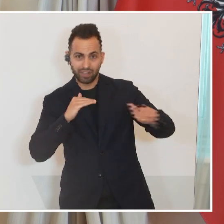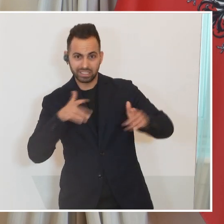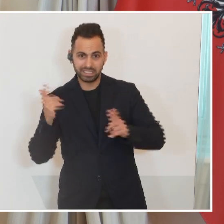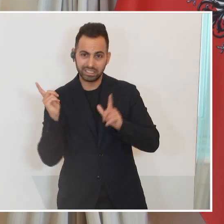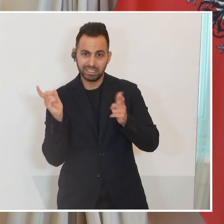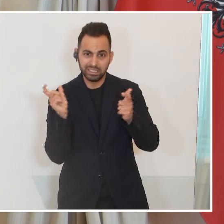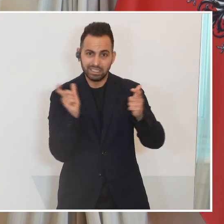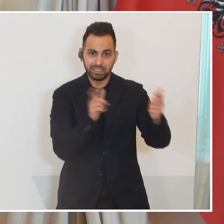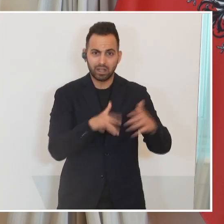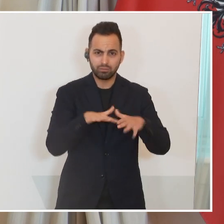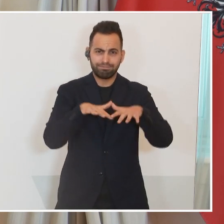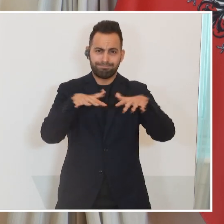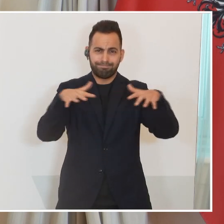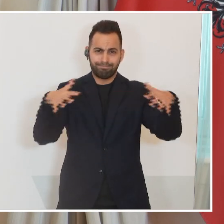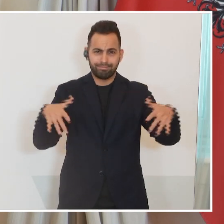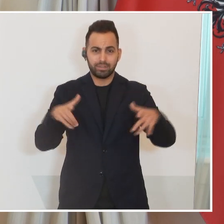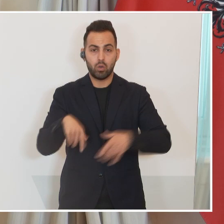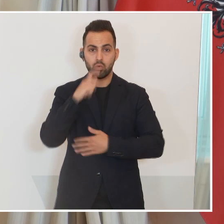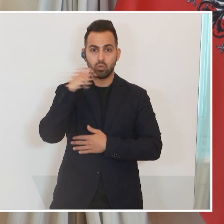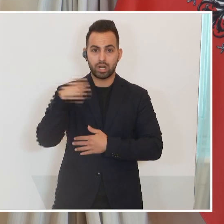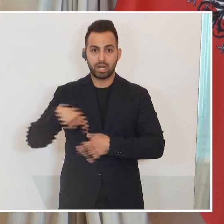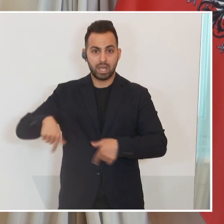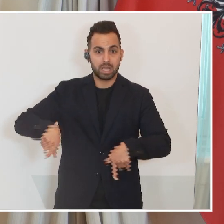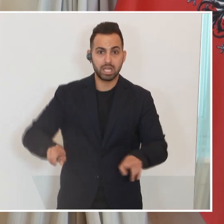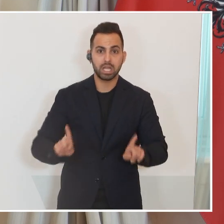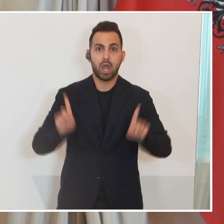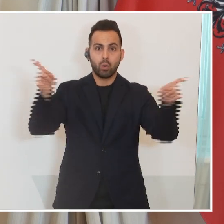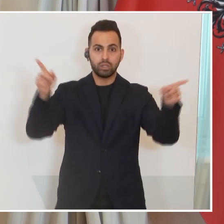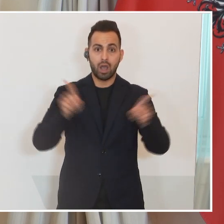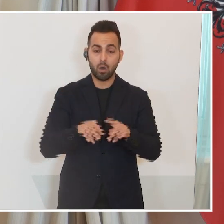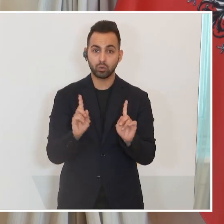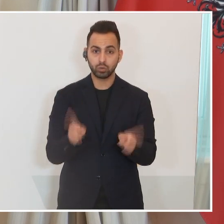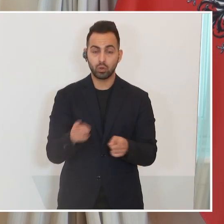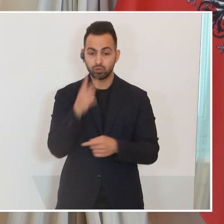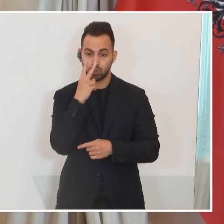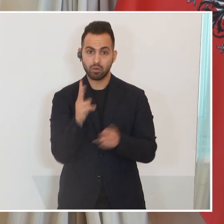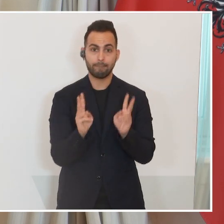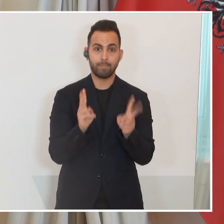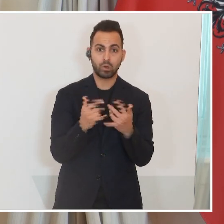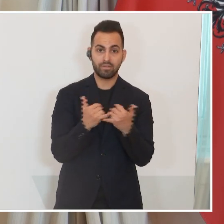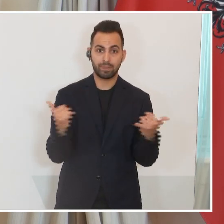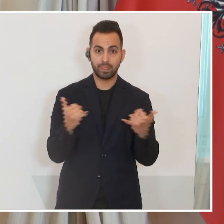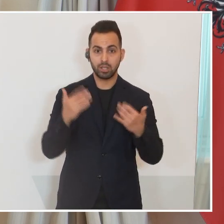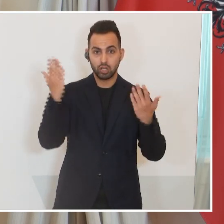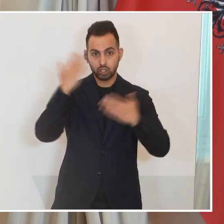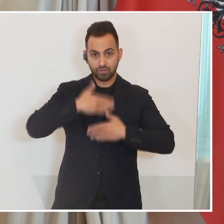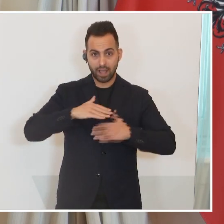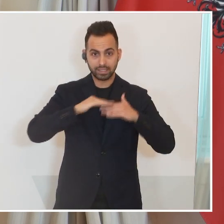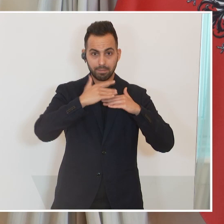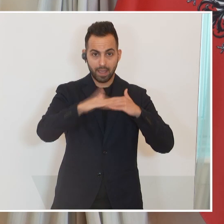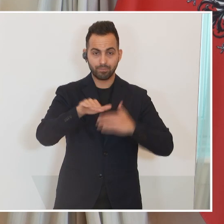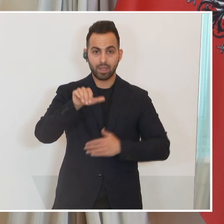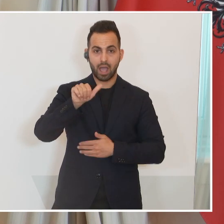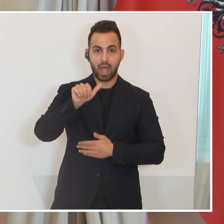Lage ist, nicht diese Mengen tatsächlich aus der Ukraine herauszubringen, sondern trotzdem auch Möglichkeiten findet, das Schwarze Meer und das Asovsche